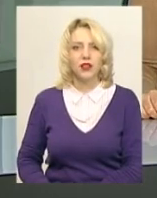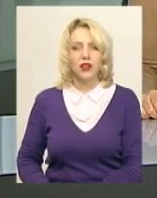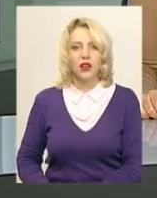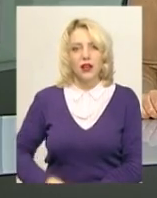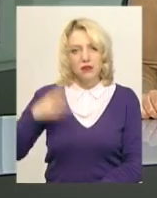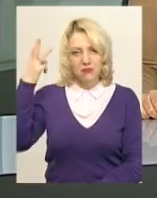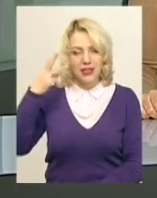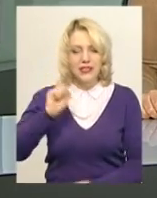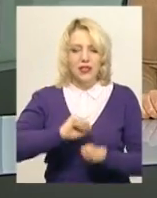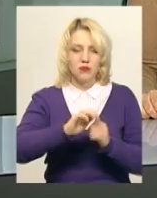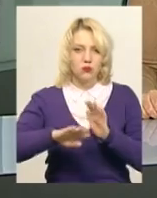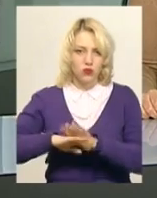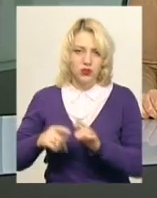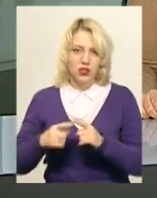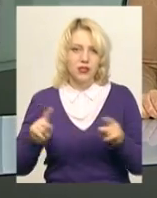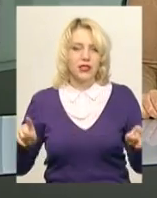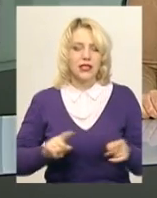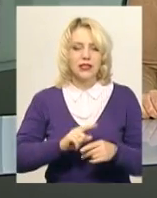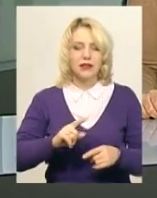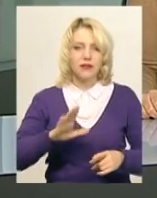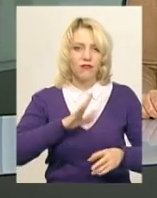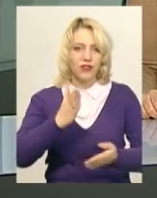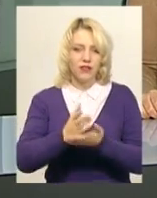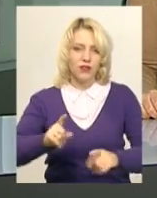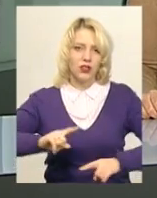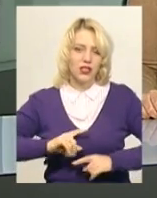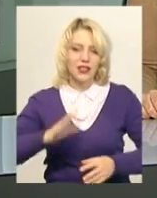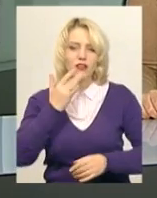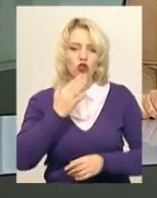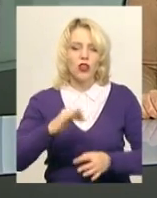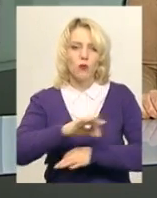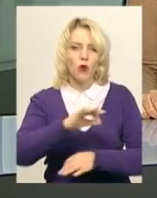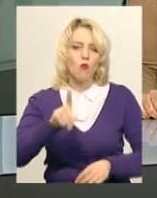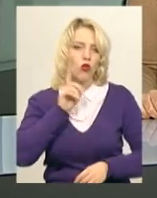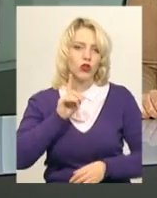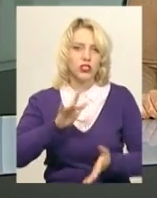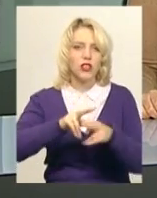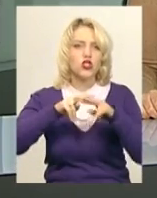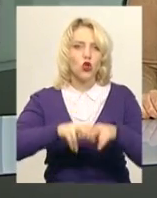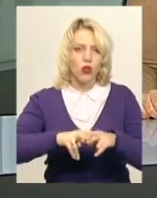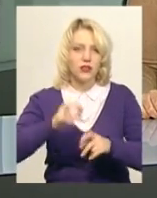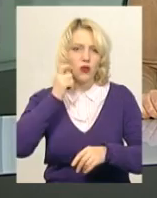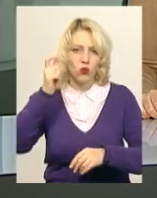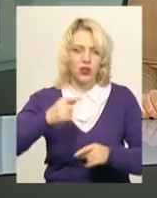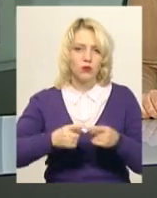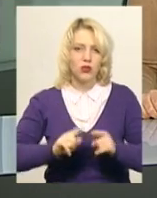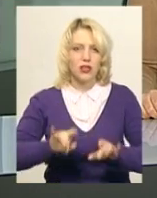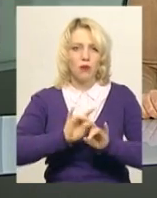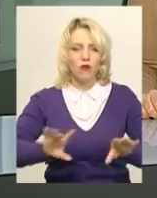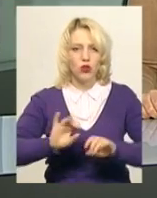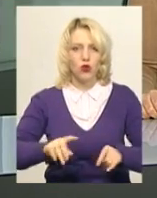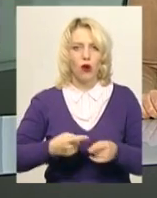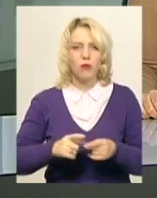Хмельницький та Кам'янець-Подільський стали фіналістами національного проєкту «Молодіжна столиця України». Про це повідомив регіональний